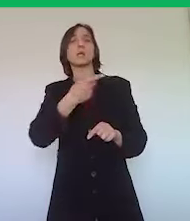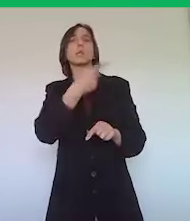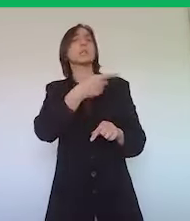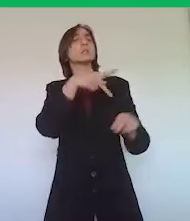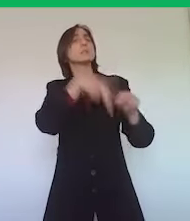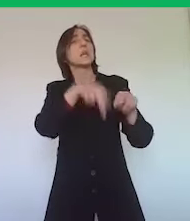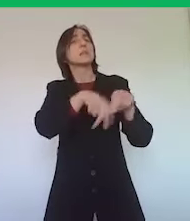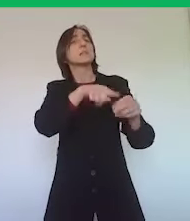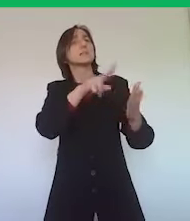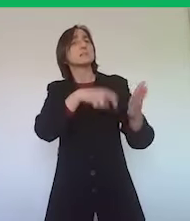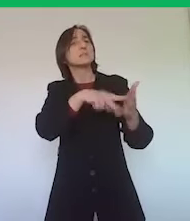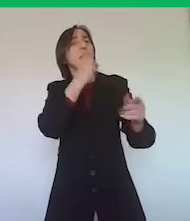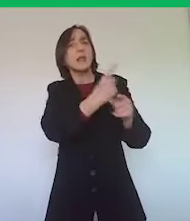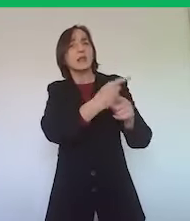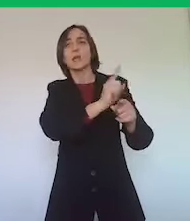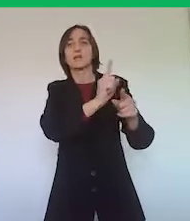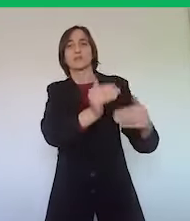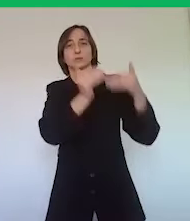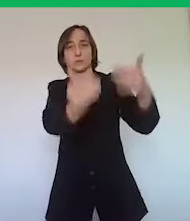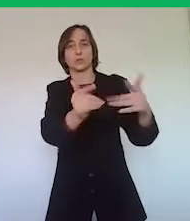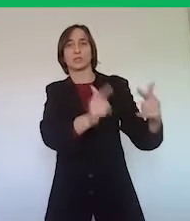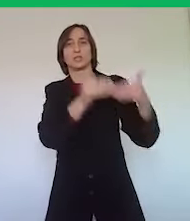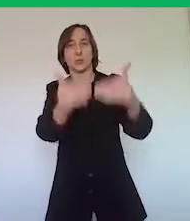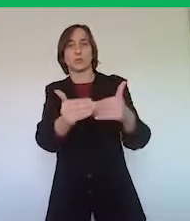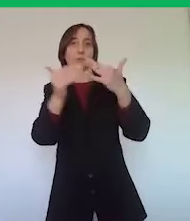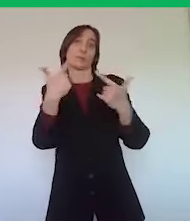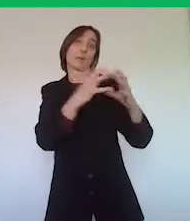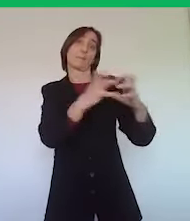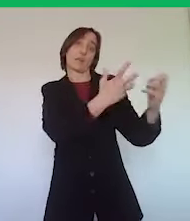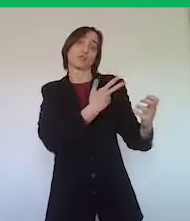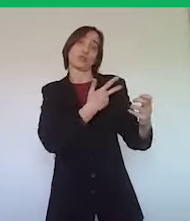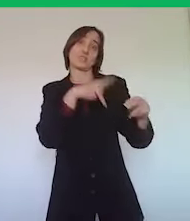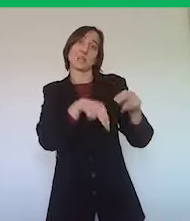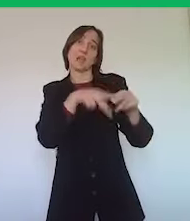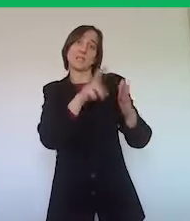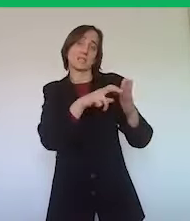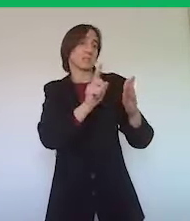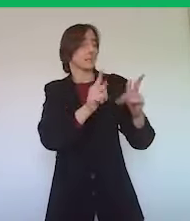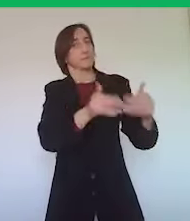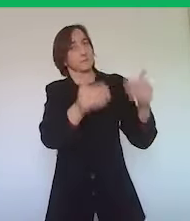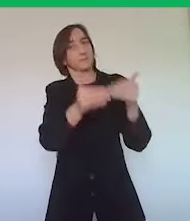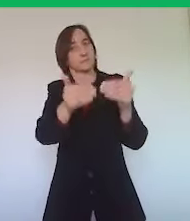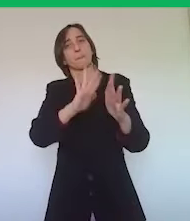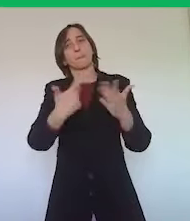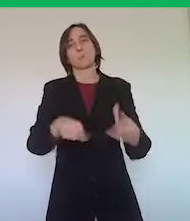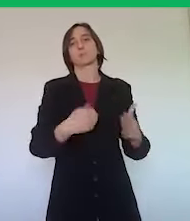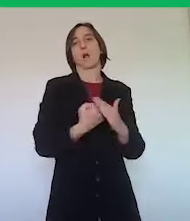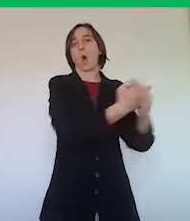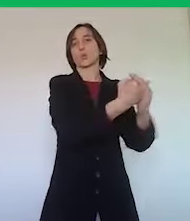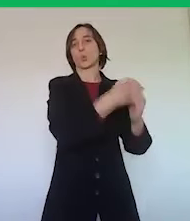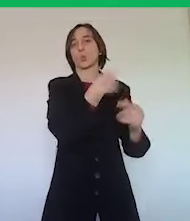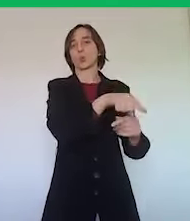nel tempo molte scadenze fiscali, molti oneri a carico delle imprese per consentirli di superare questa